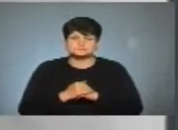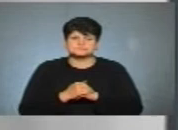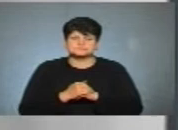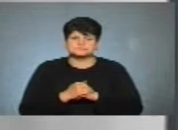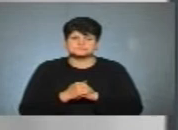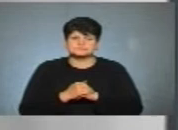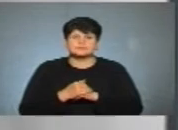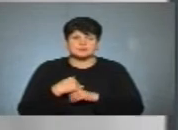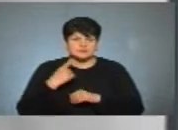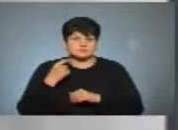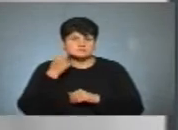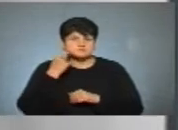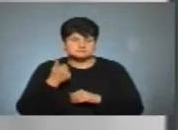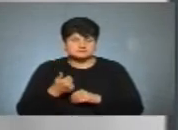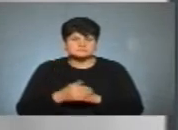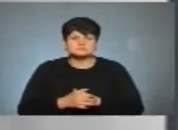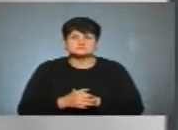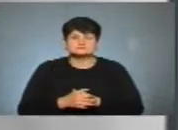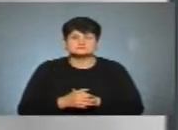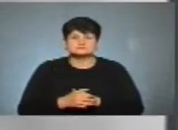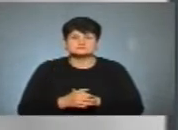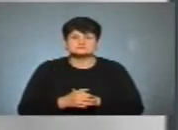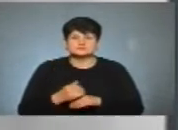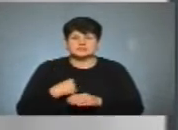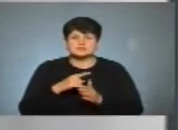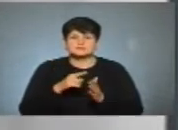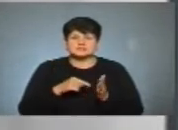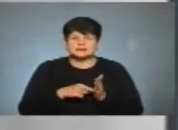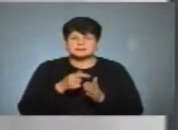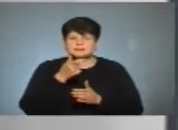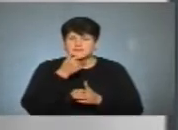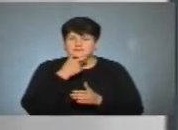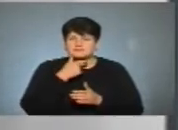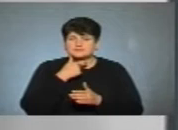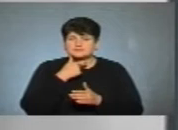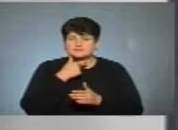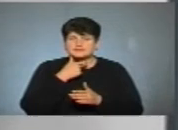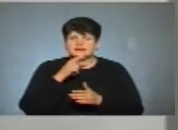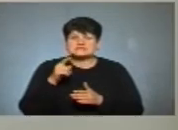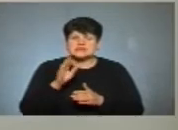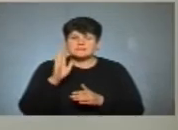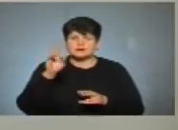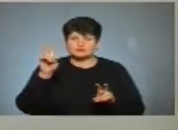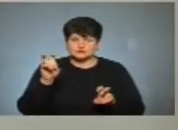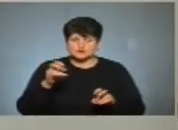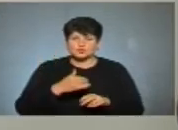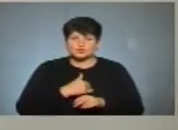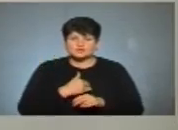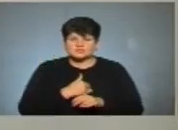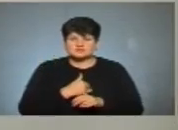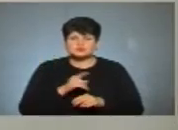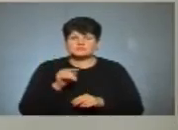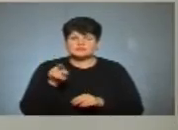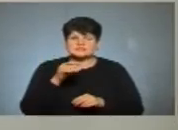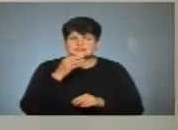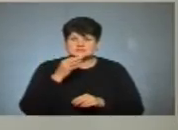Мене добре чути, так? Так, так, так. мене є запитання до пані від «Партії за майбутнє». Хотіли б, щоб ви